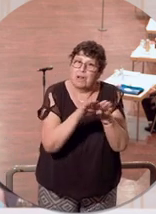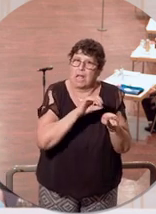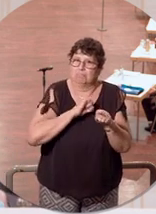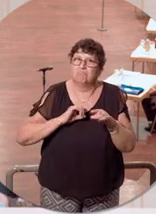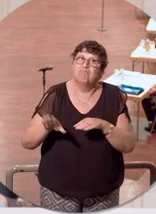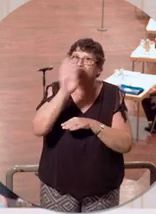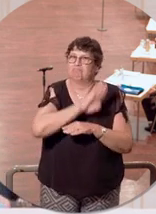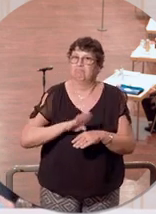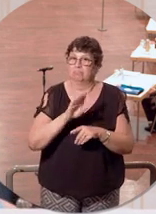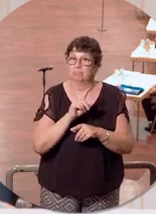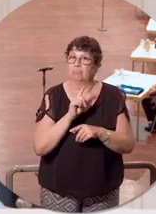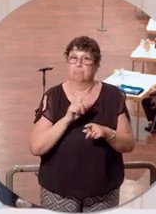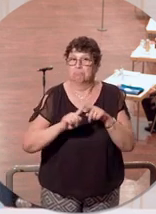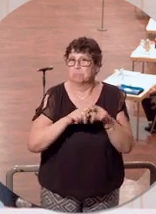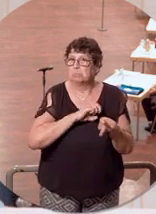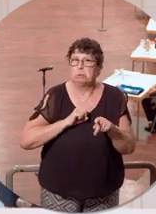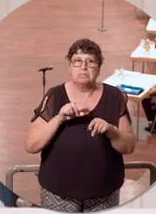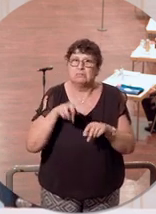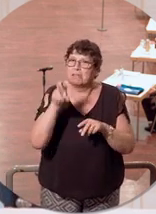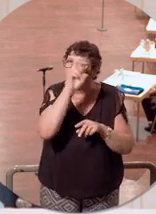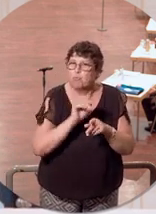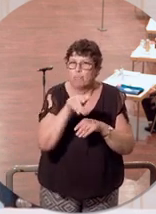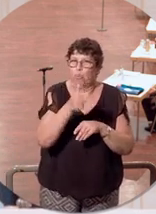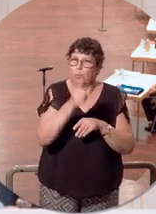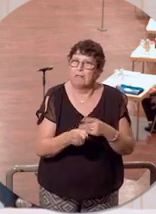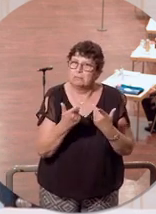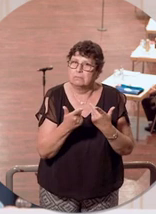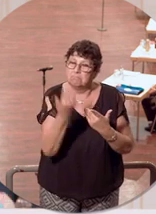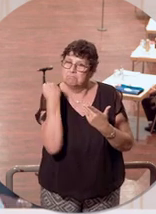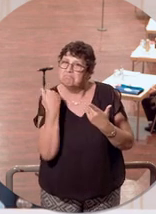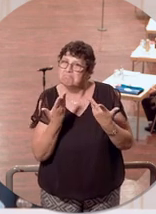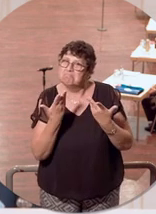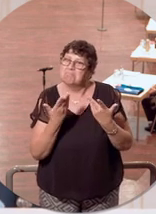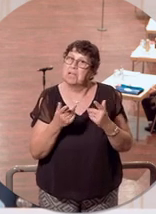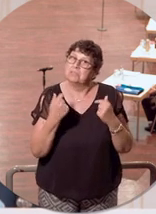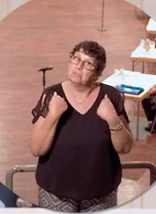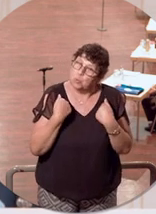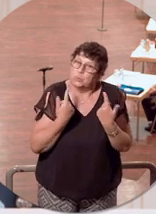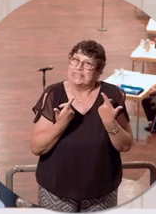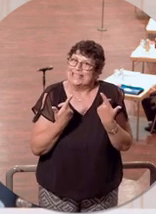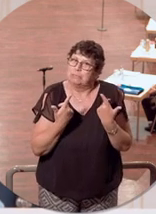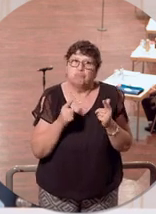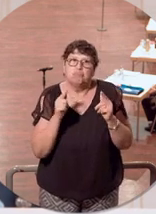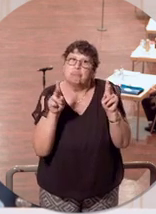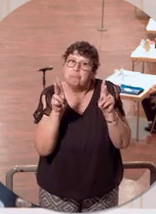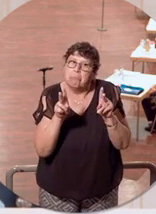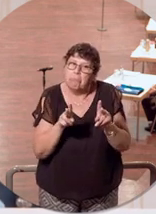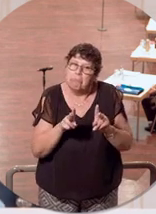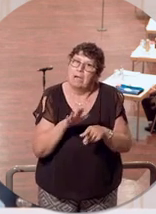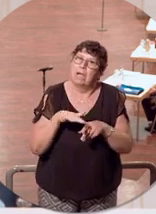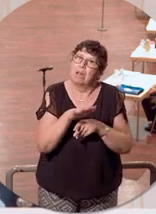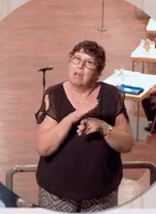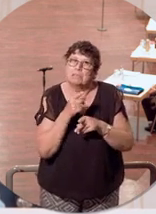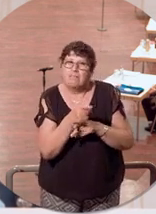Inzidenz bei über 100 und sie war auch in einem steilen Anstieg begriffen. Das bewog uns, landesweit jene